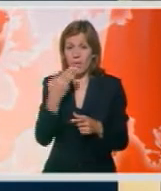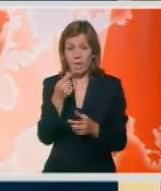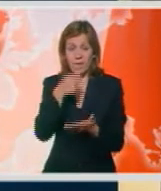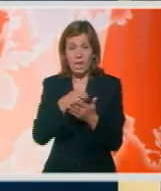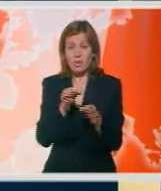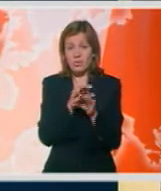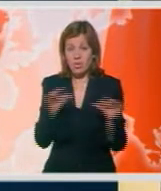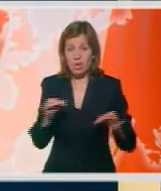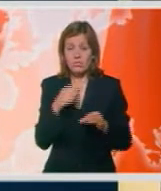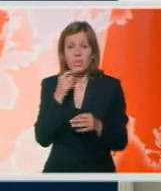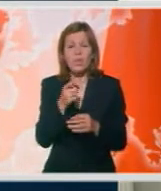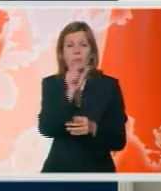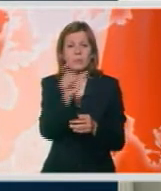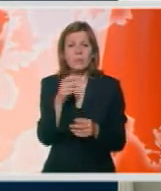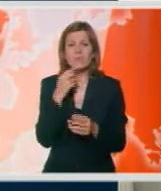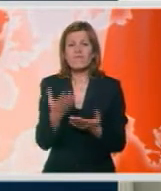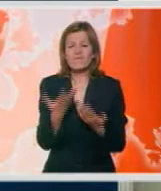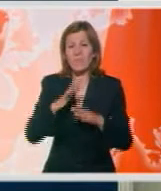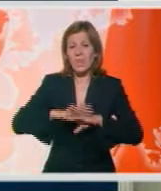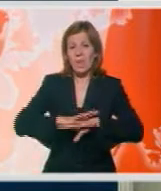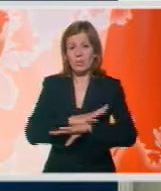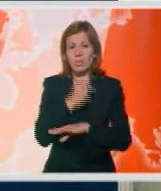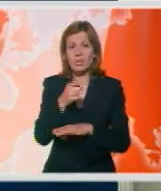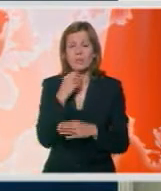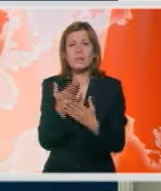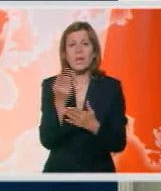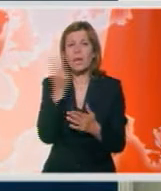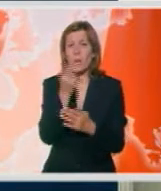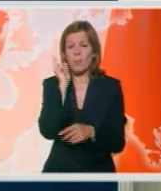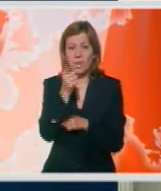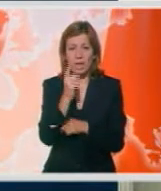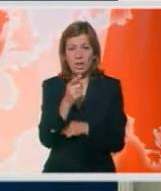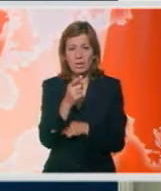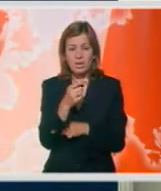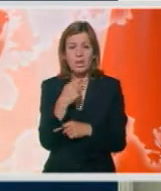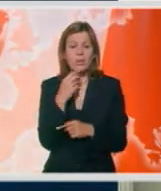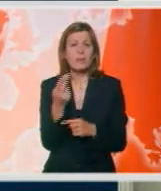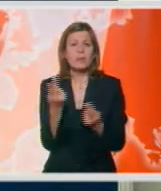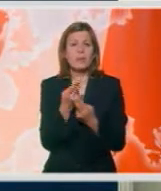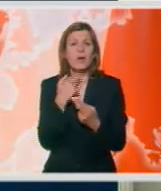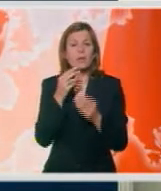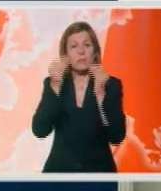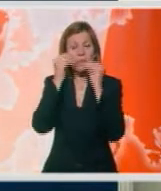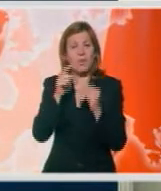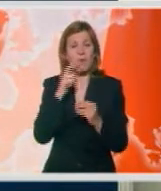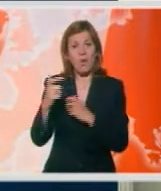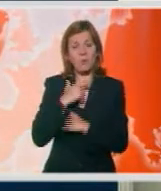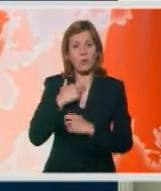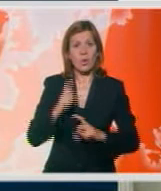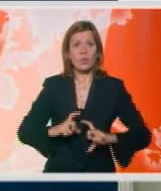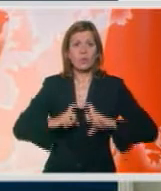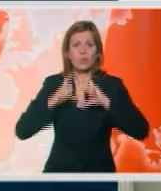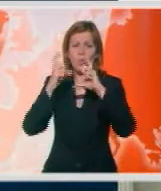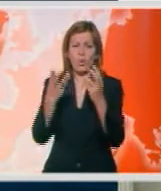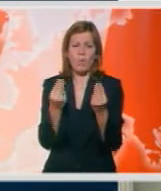su pod jednim specifičnim utiskom, a to je pred njom, pred njom od poverilaca, jer se radi o ogromnim